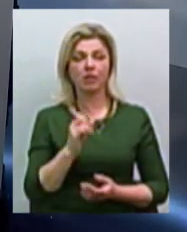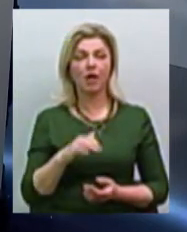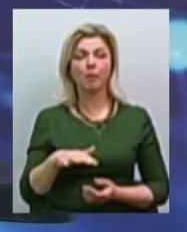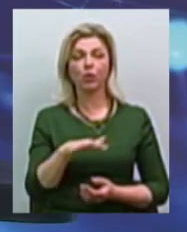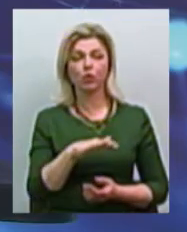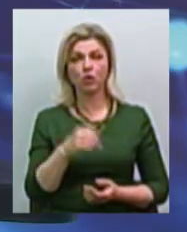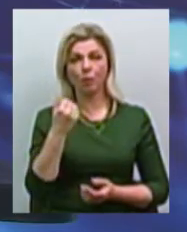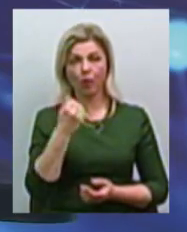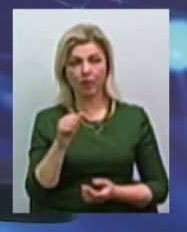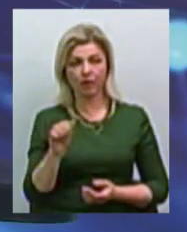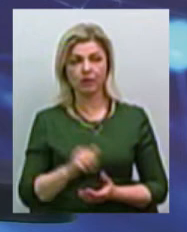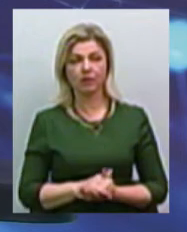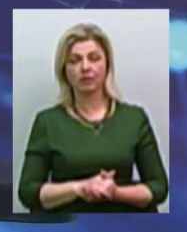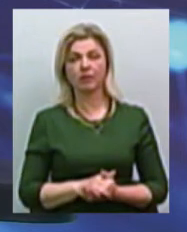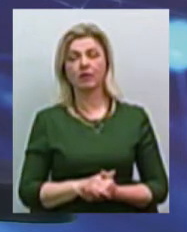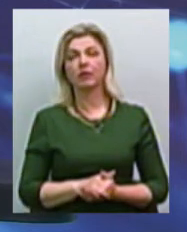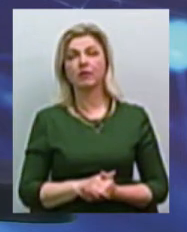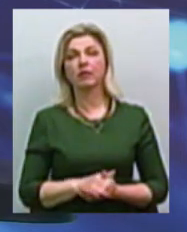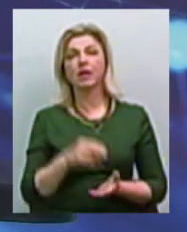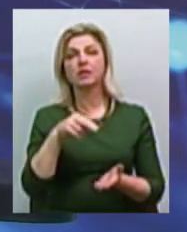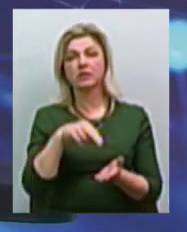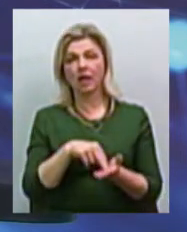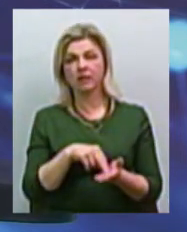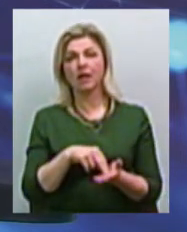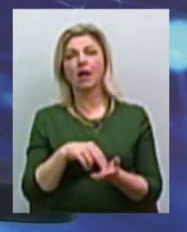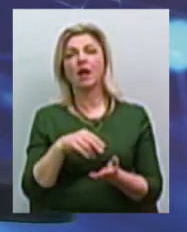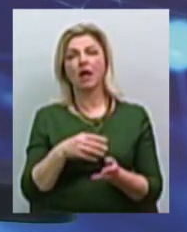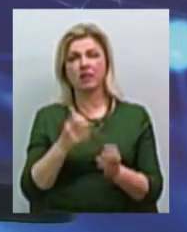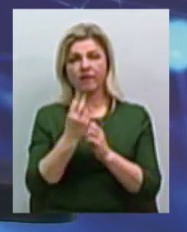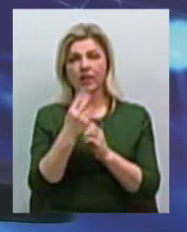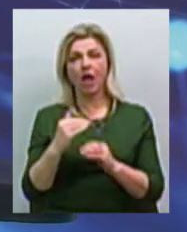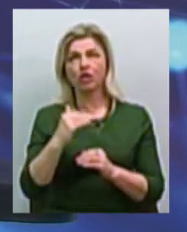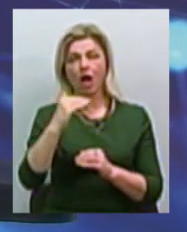Победи стоїть незаселенний дом 12-тий,